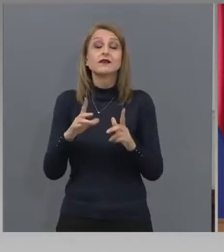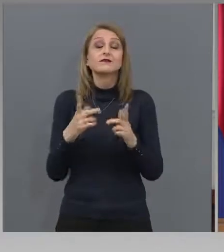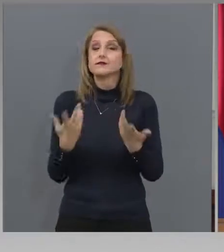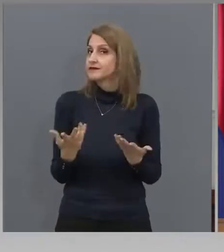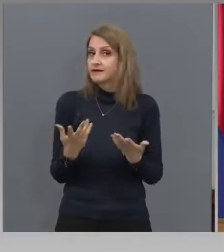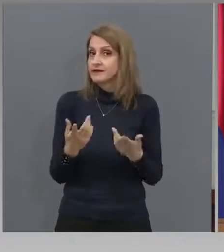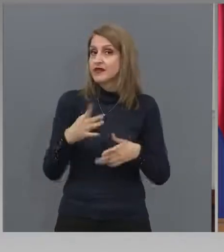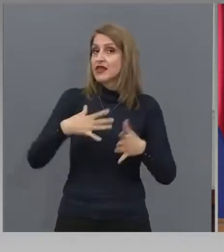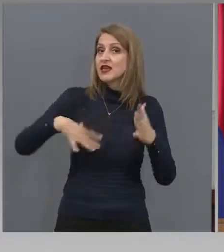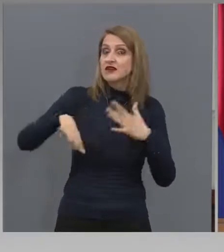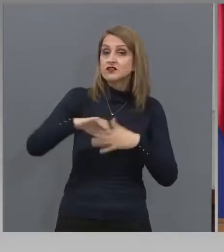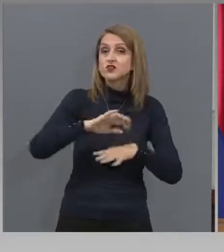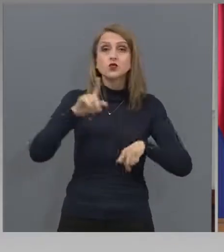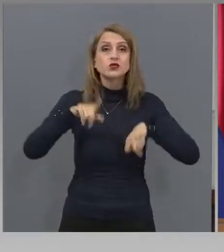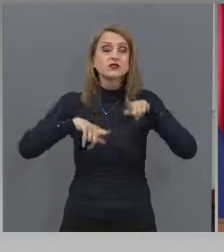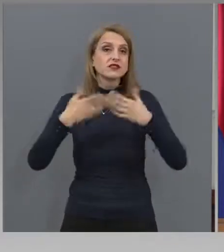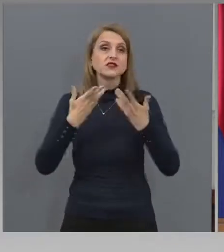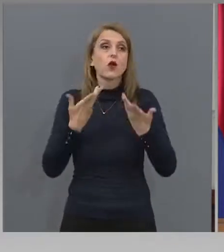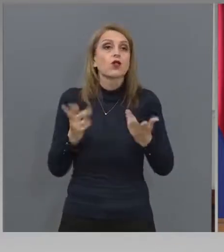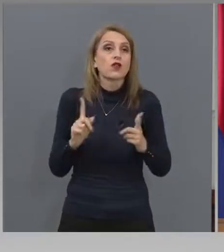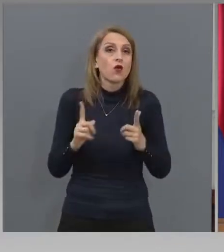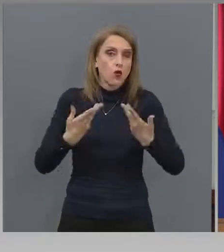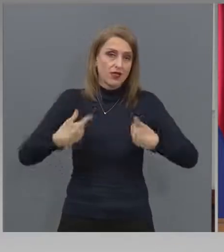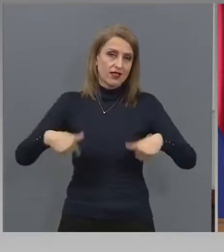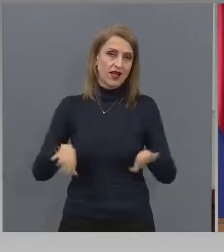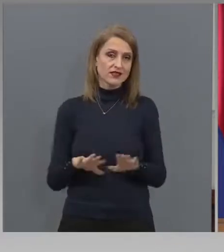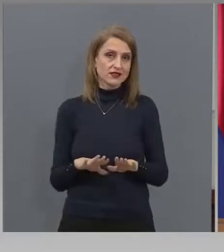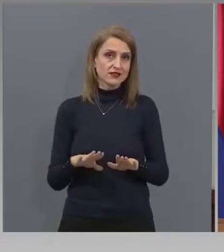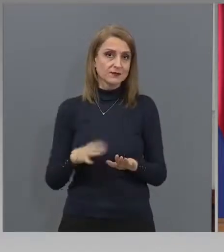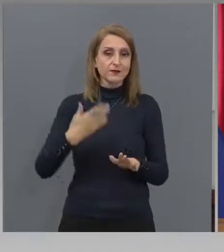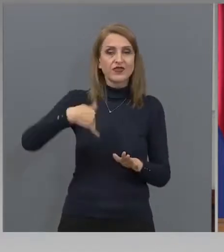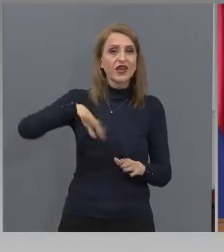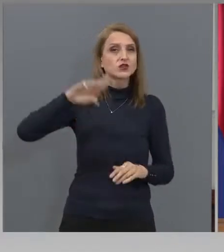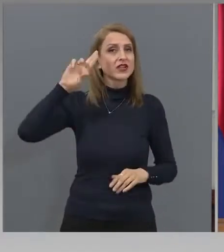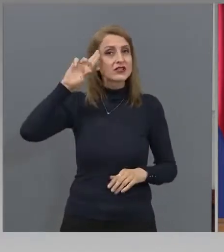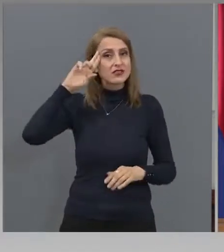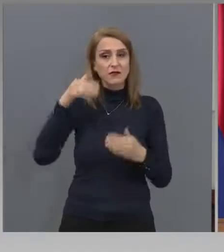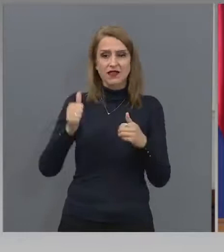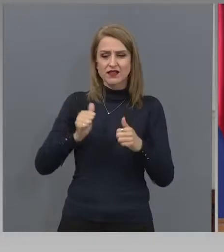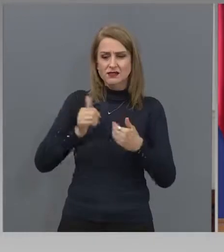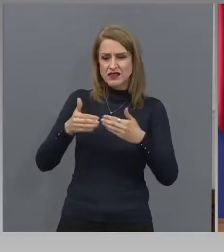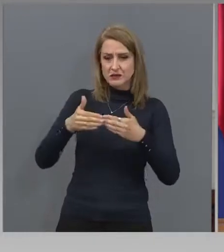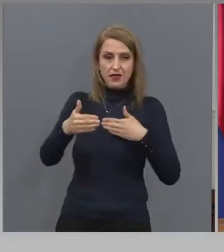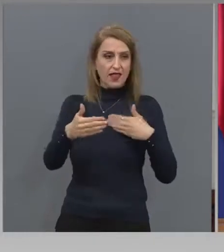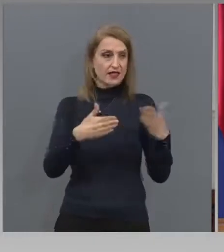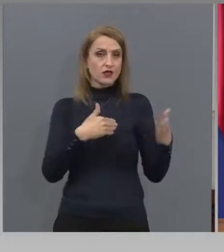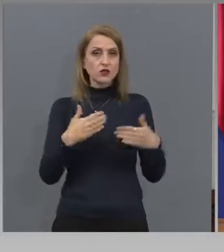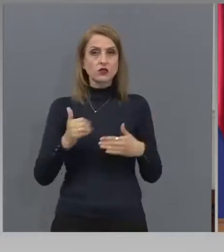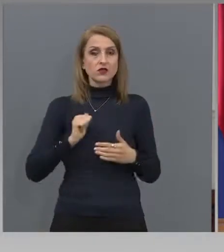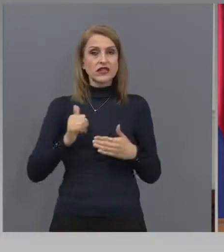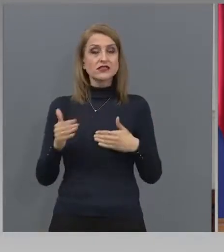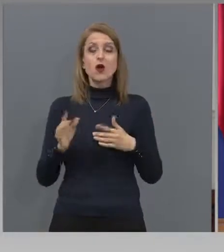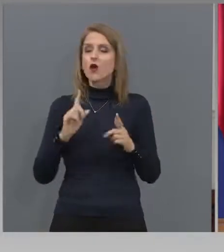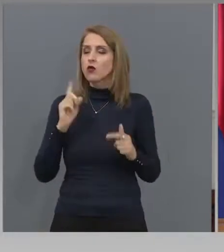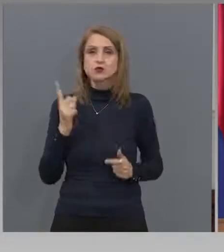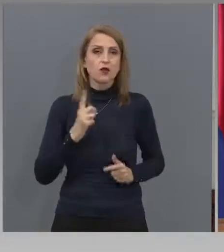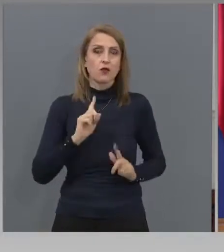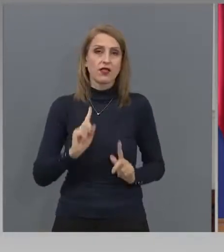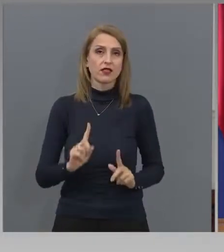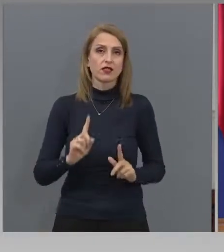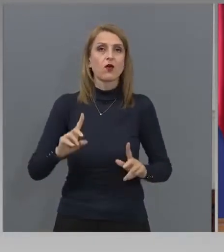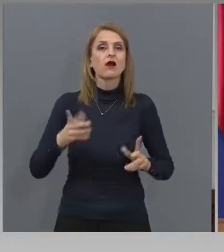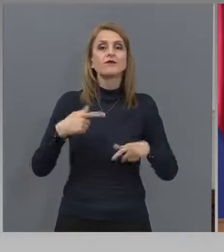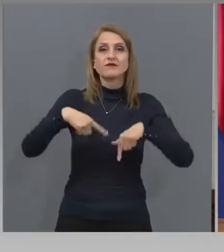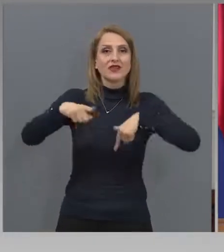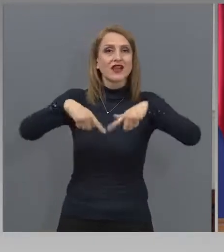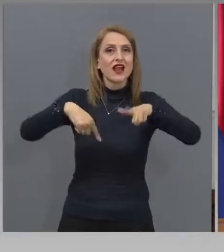от нашата дисциплина, от това да се пазим един и друг, да спазваме дистанцията, особено в градския